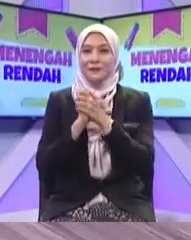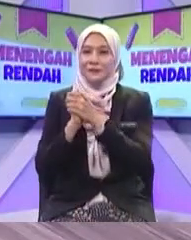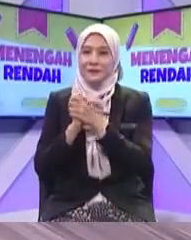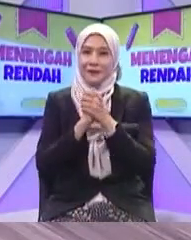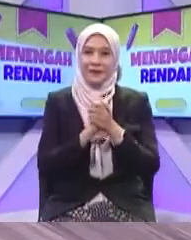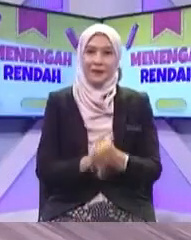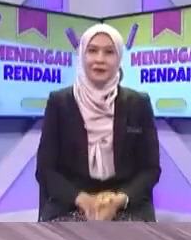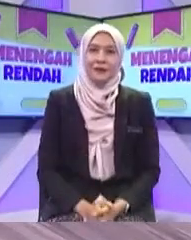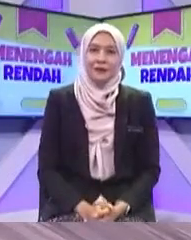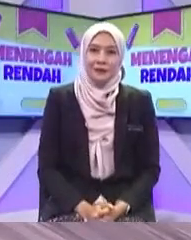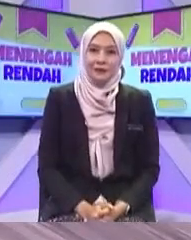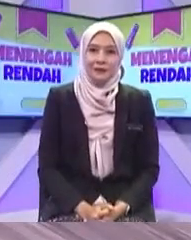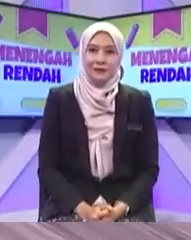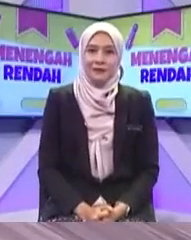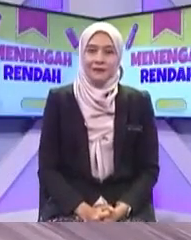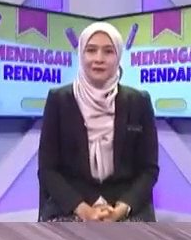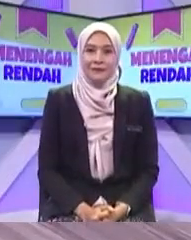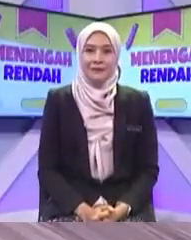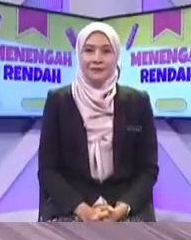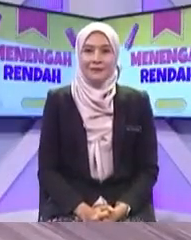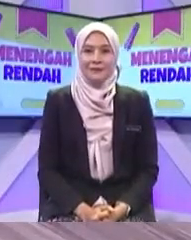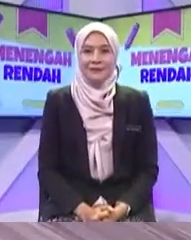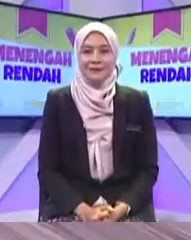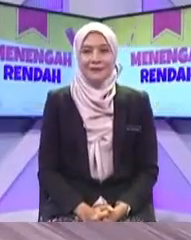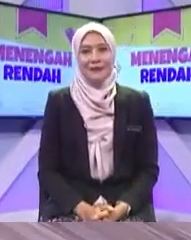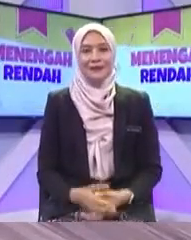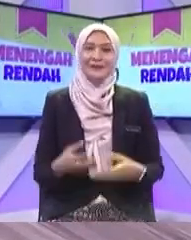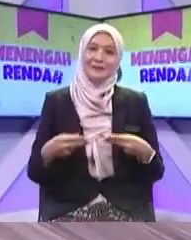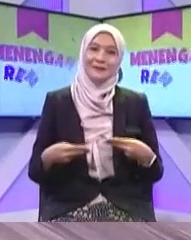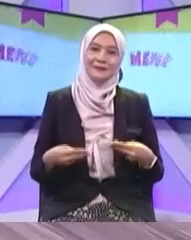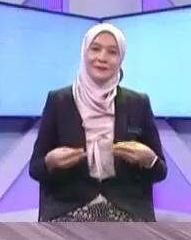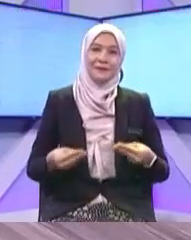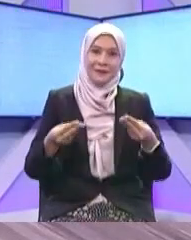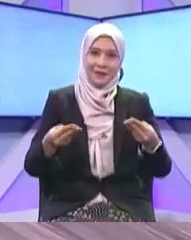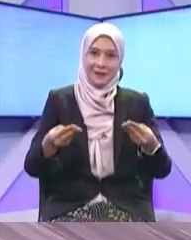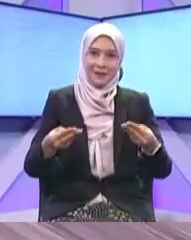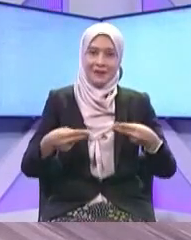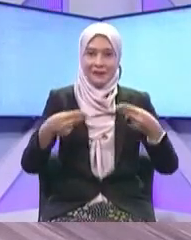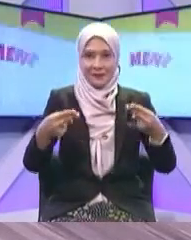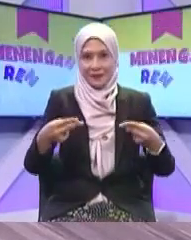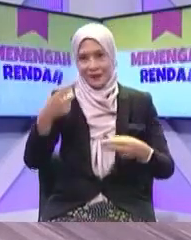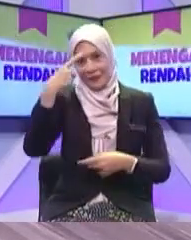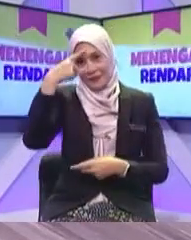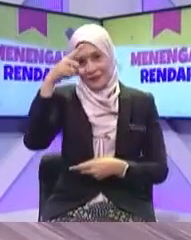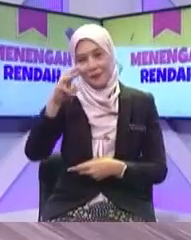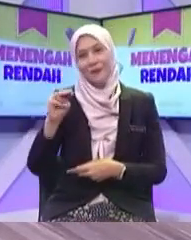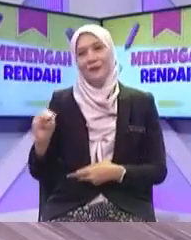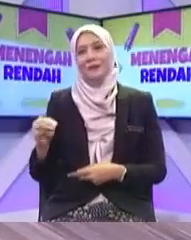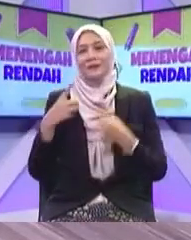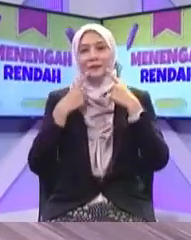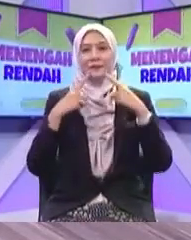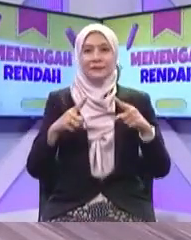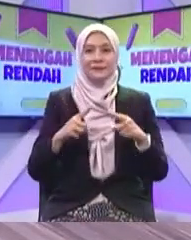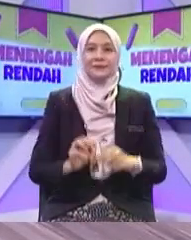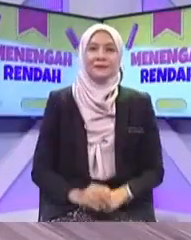bintang kat dua orang? ikut saya, saya rasa nak bagi dua cikgu macam mana? dua, saya setuju cikgu setuju dengan saya? dua bintang setiap seorang